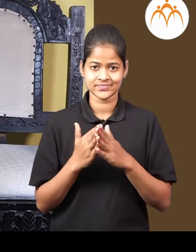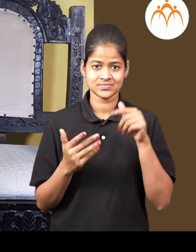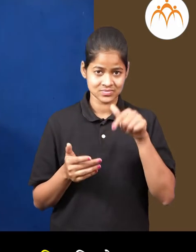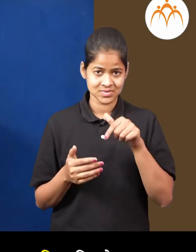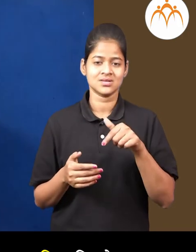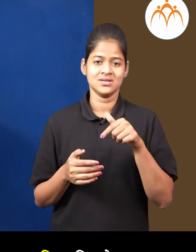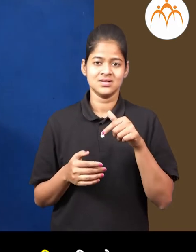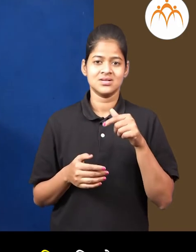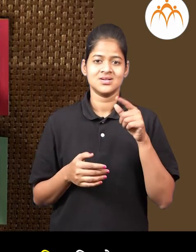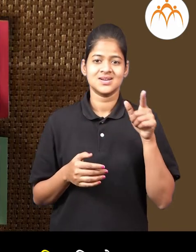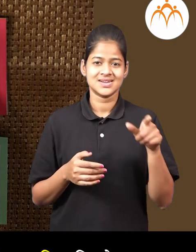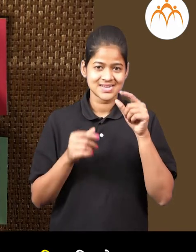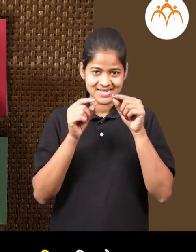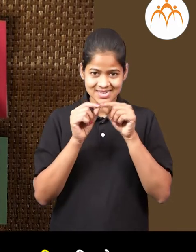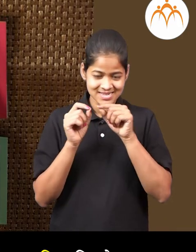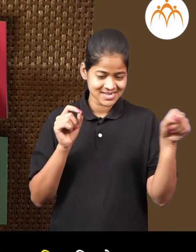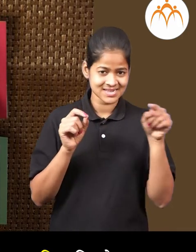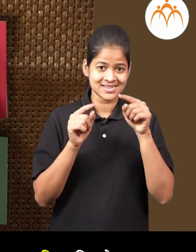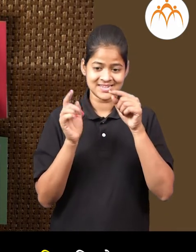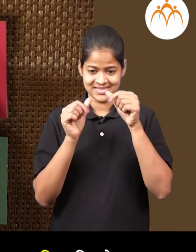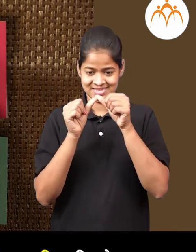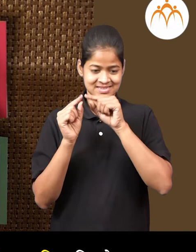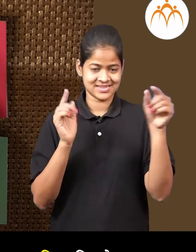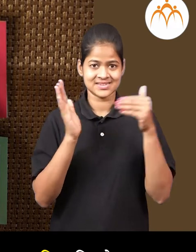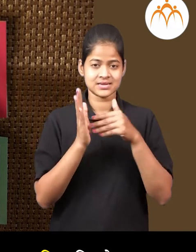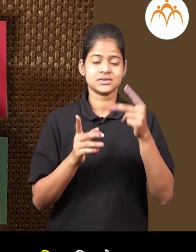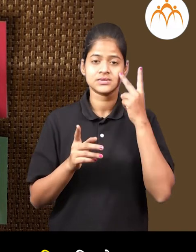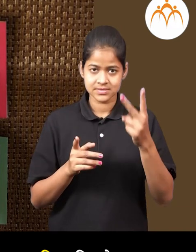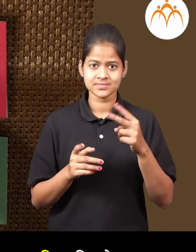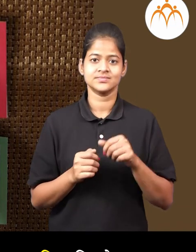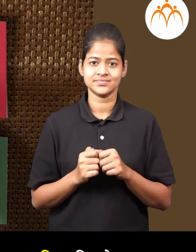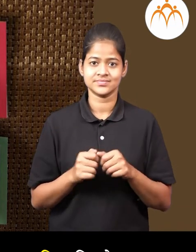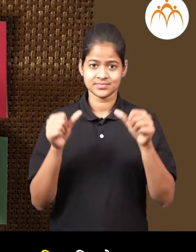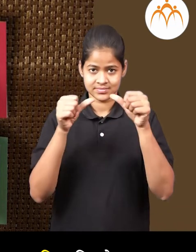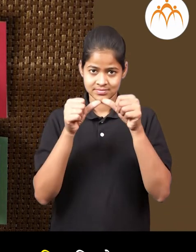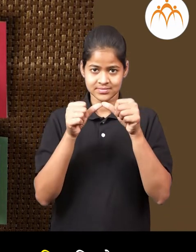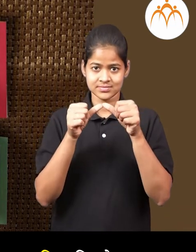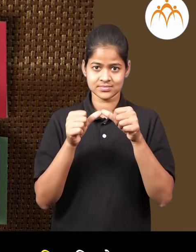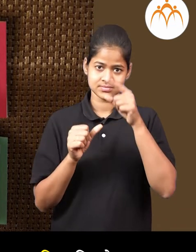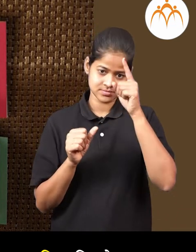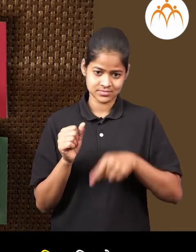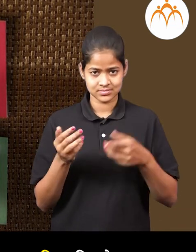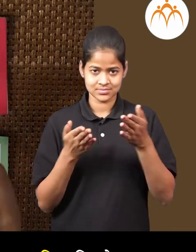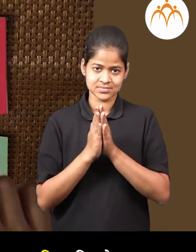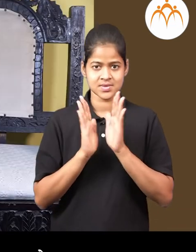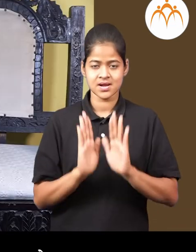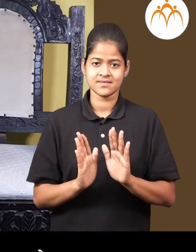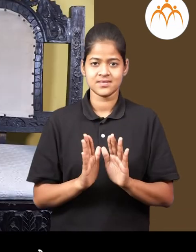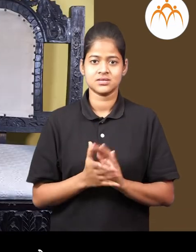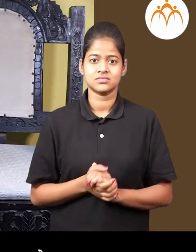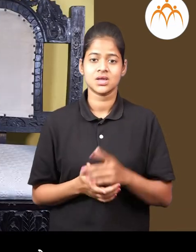हो। इंग्रजी लेटर ए, हे या रेशेचा संदर्बात सममीत दिसते।